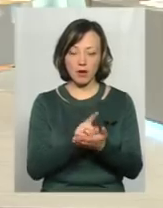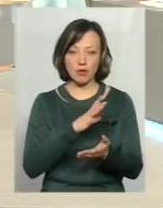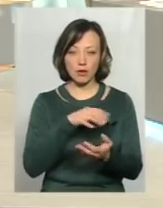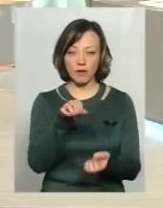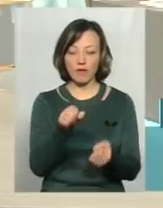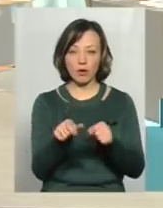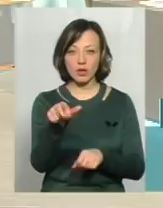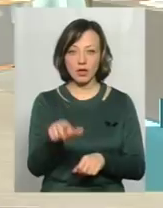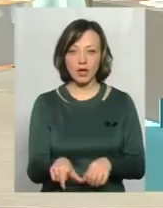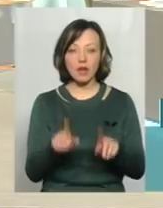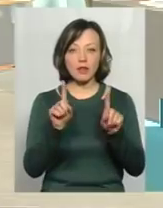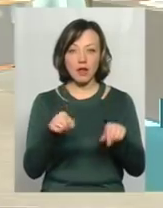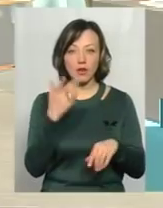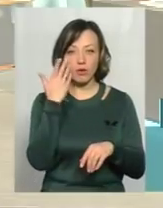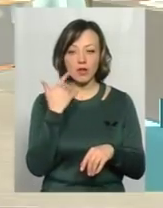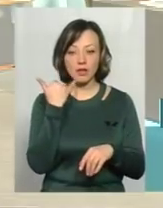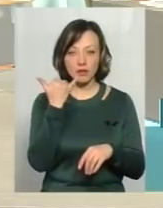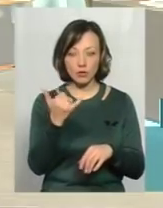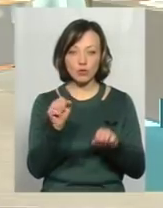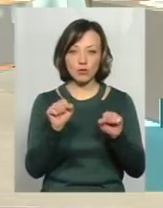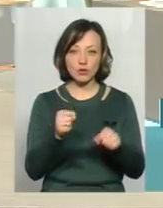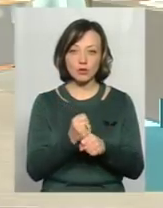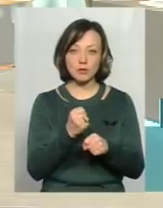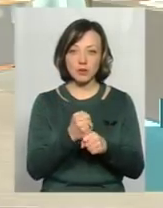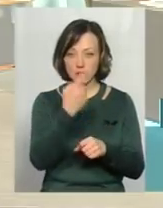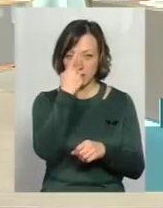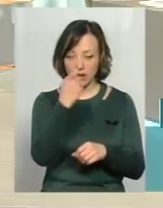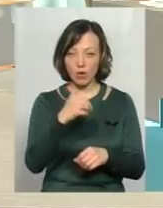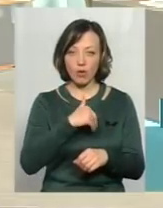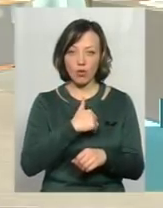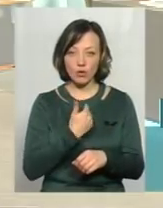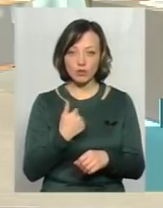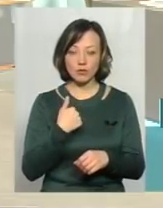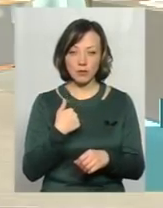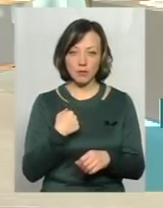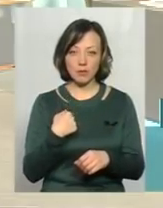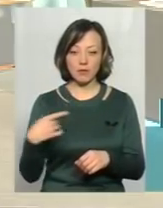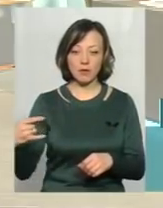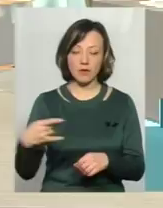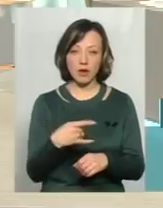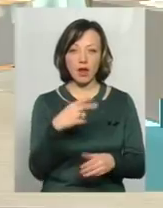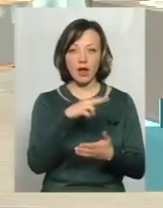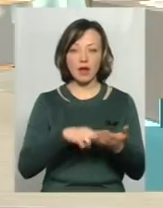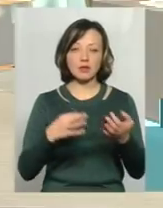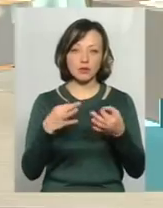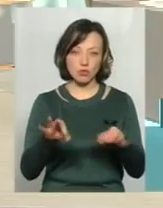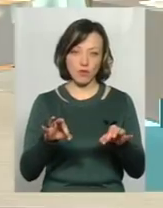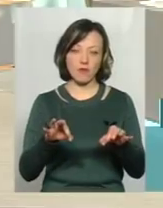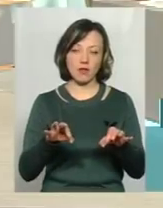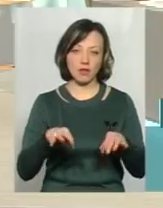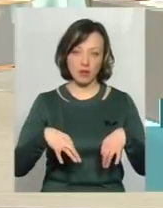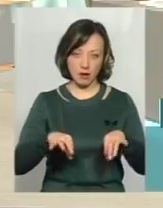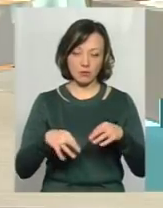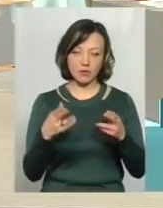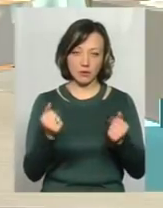водія, він має їх... Вона навіть коли телефонує, може запитати, чи зробити наголос на тому, я хочу до прикладу, щоб за мною прибув ліцензований транспортний засіб.